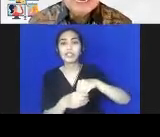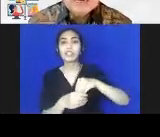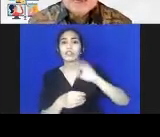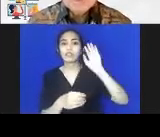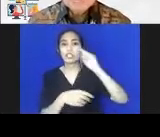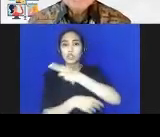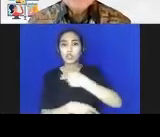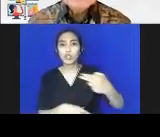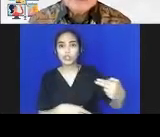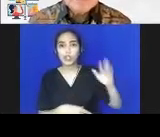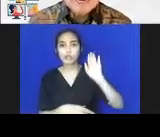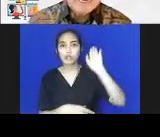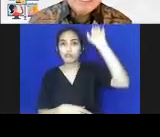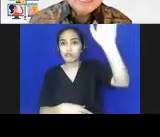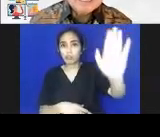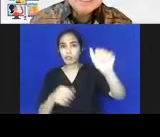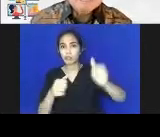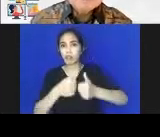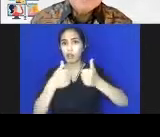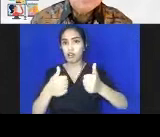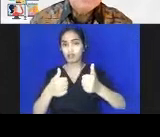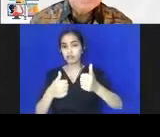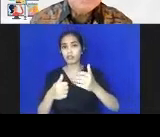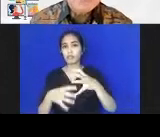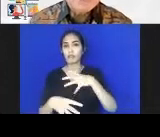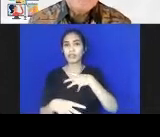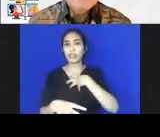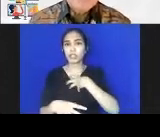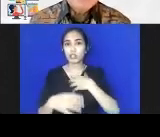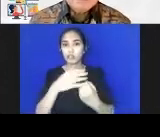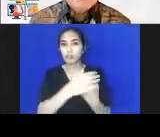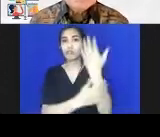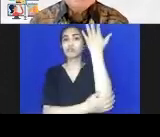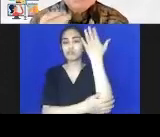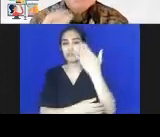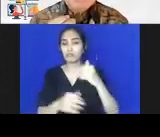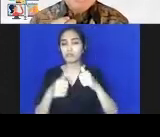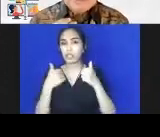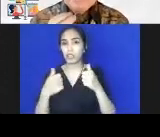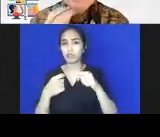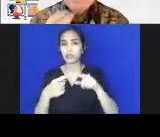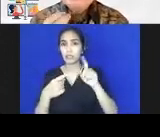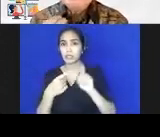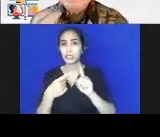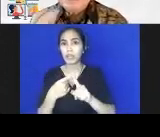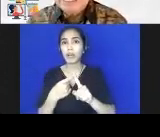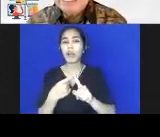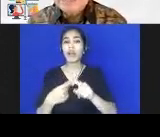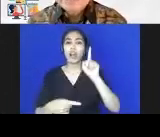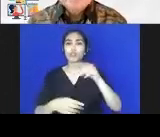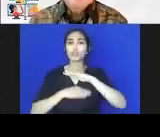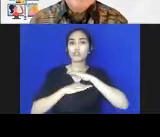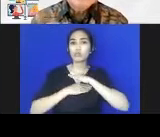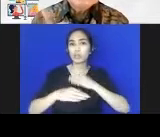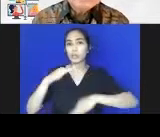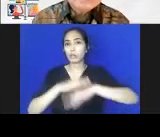operasional untuk menjamin hak anak dan menjamin tumbuh kemah mereka, pertama terpenuhnya kebutuhan esensial anak,